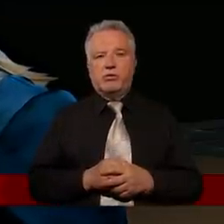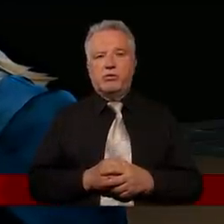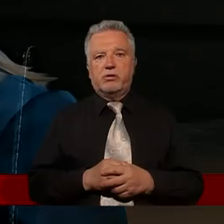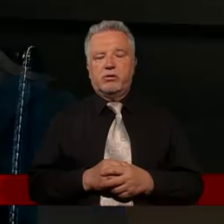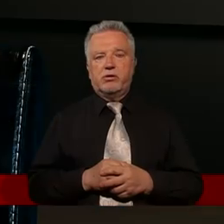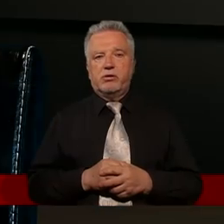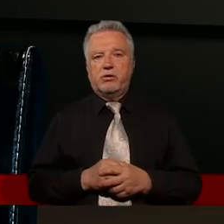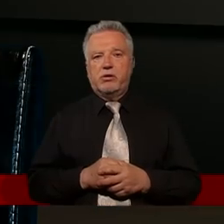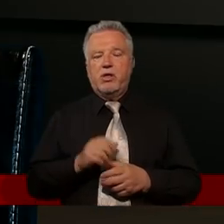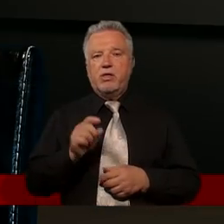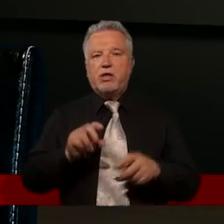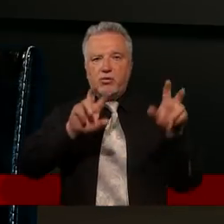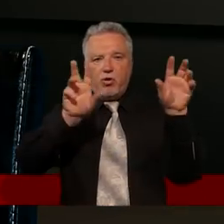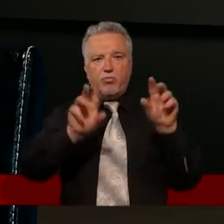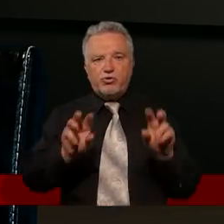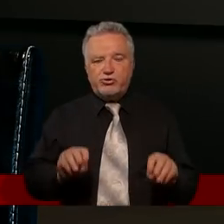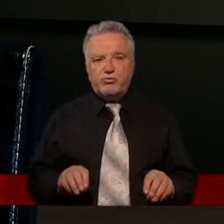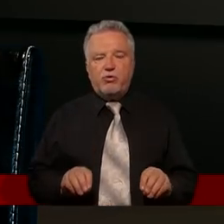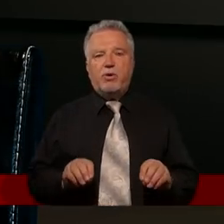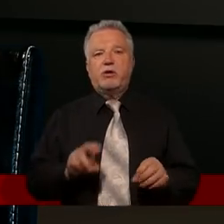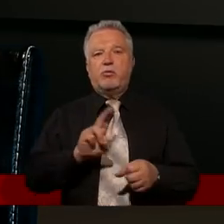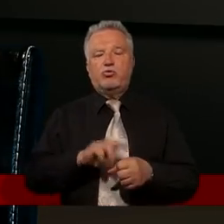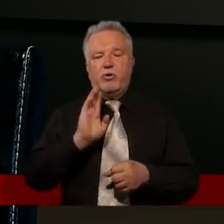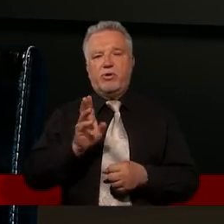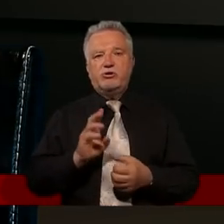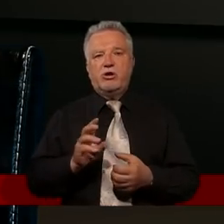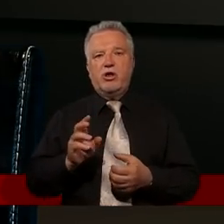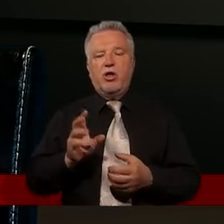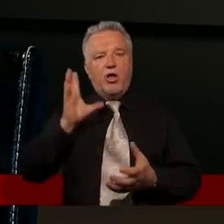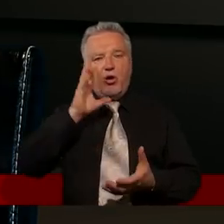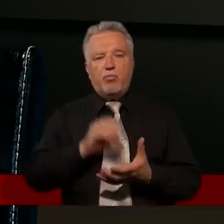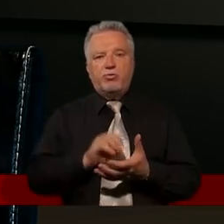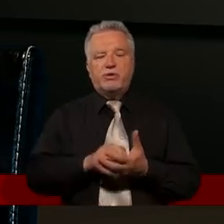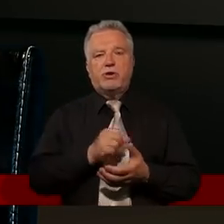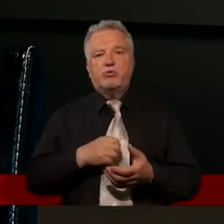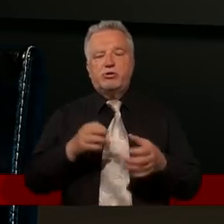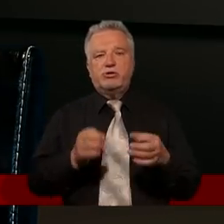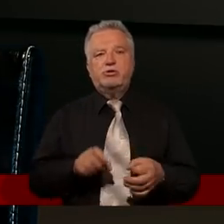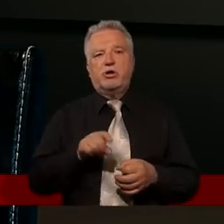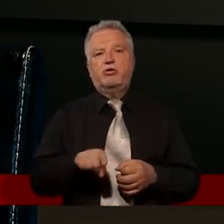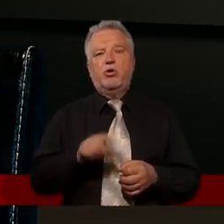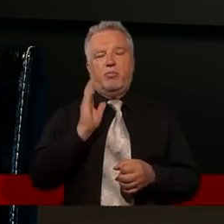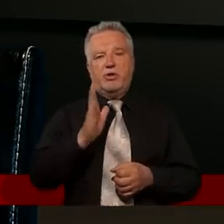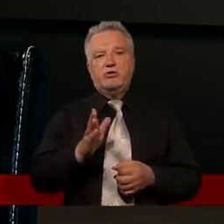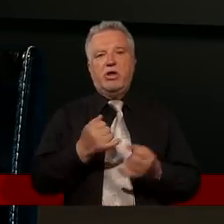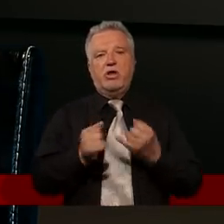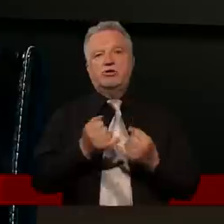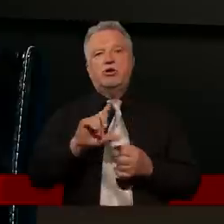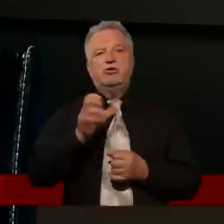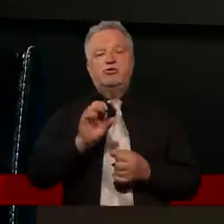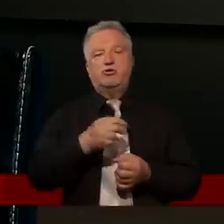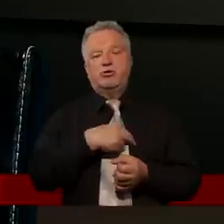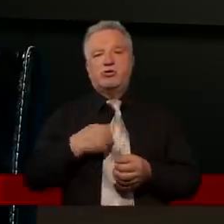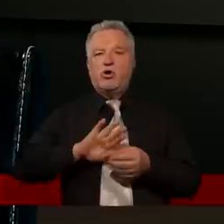myślę, że takim podsumowaniem, które będzie się powtarzało w każdym punkcie naszej dzisiejszej dyskusji, to będzie, jeżeli coś nas